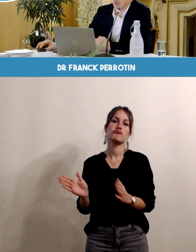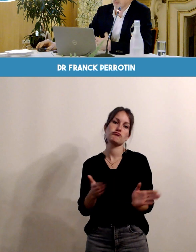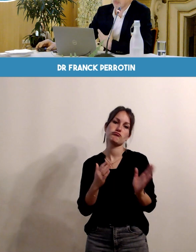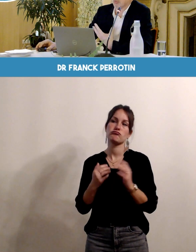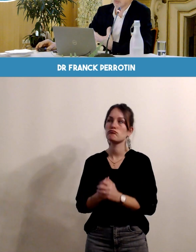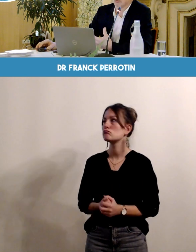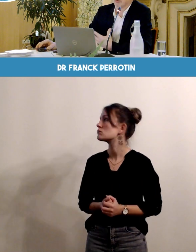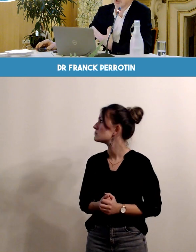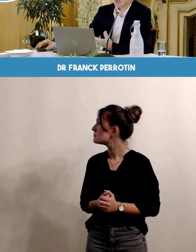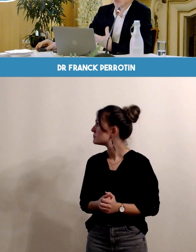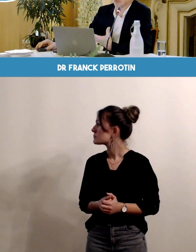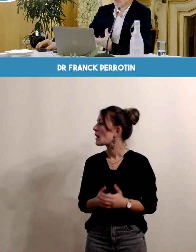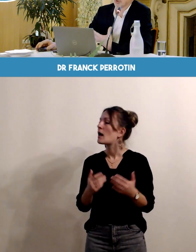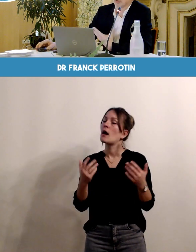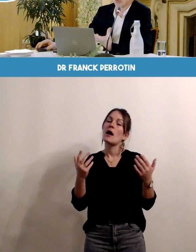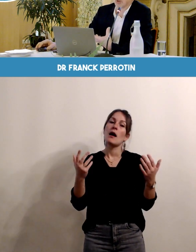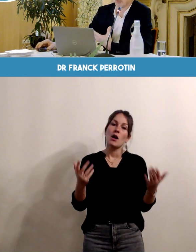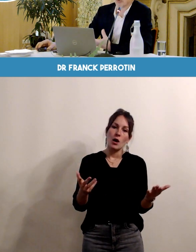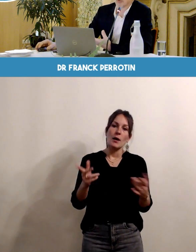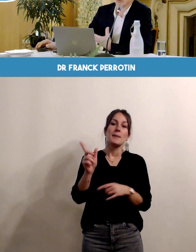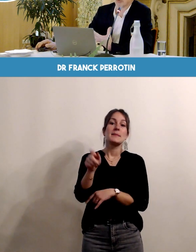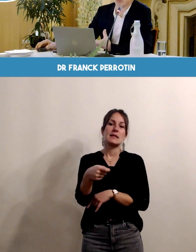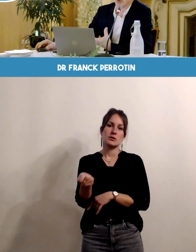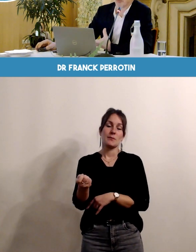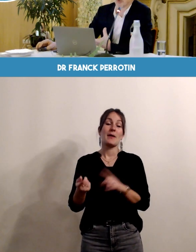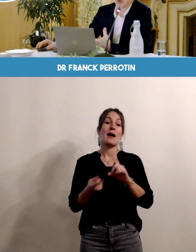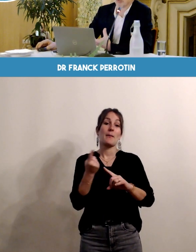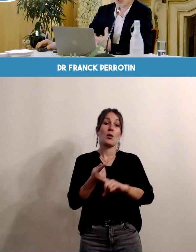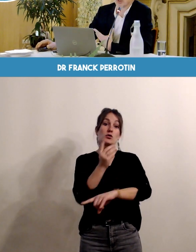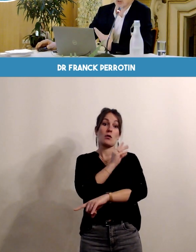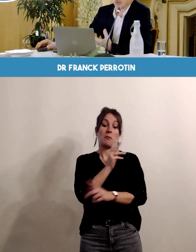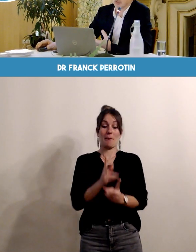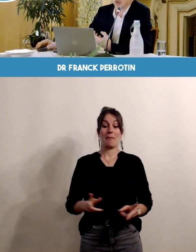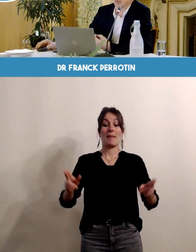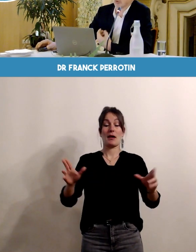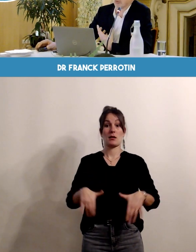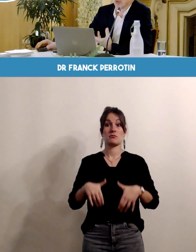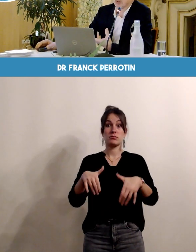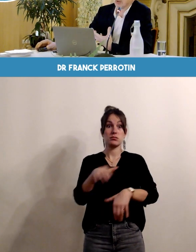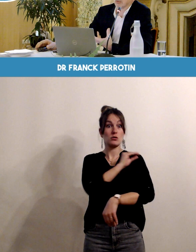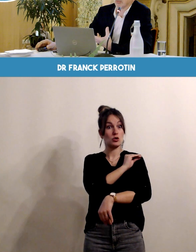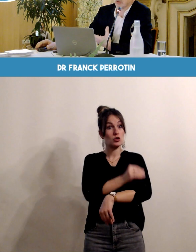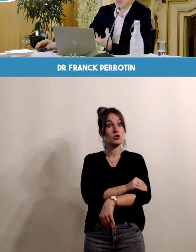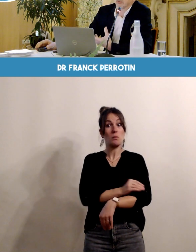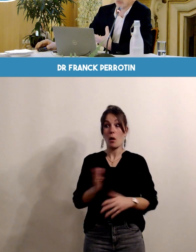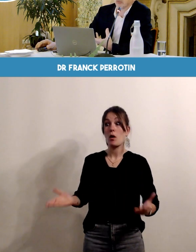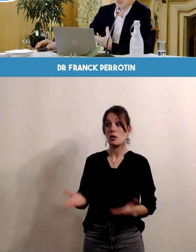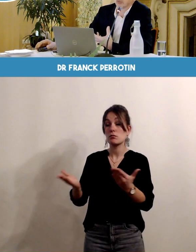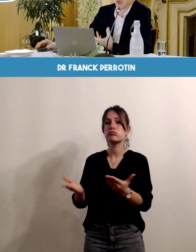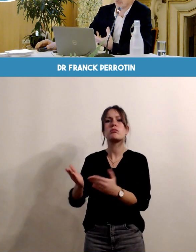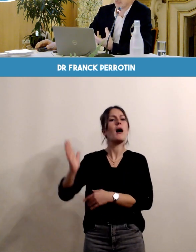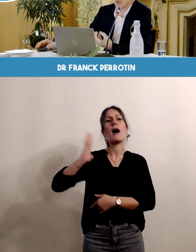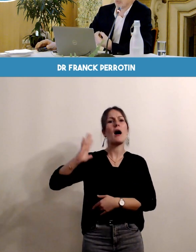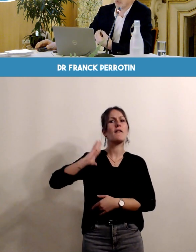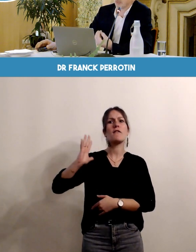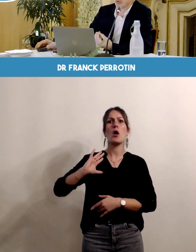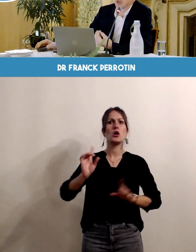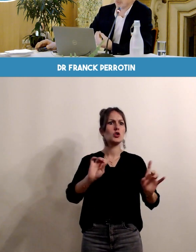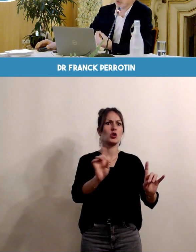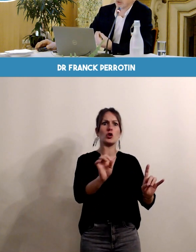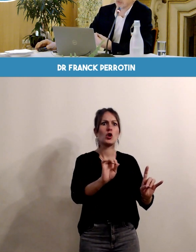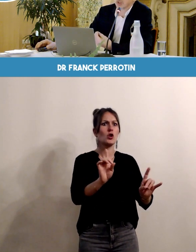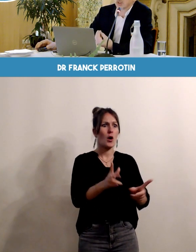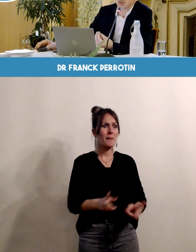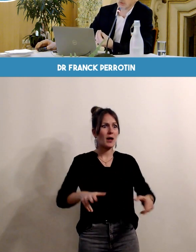on appuie beaucoup évidemment aujourd'hui sur l'importance du sport pendant la grossesse pendant très longtemps on a dit ben non il faut au contraire bouger le moins